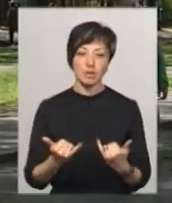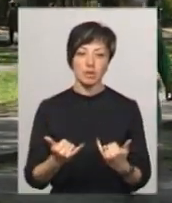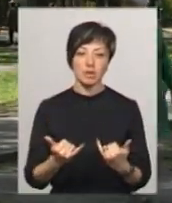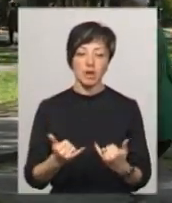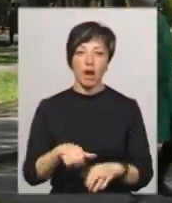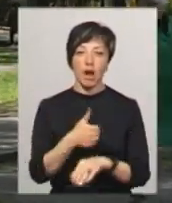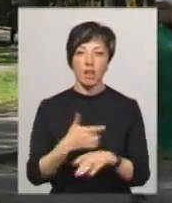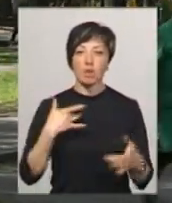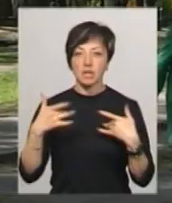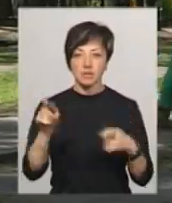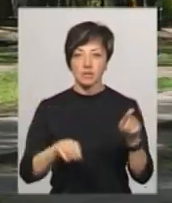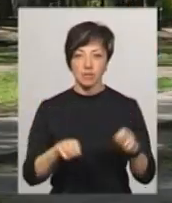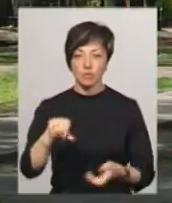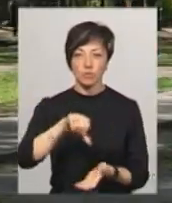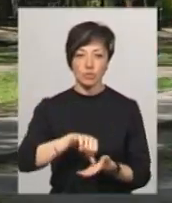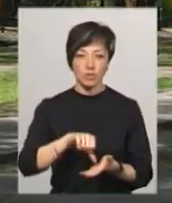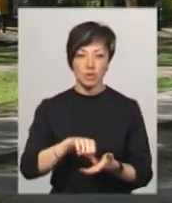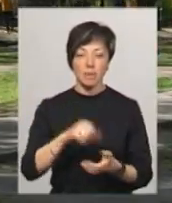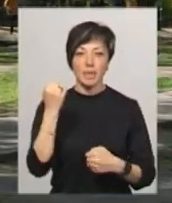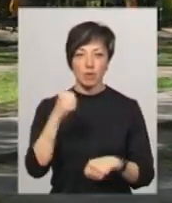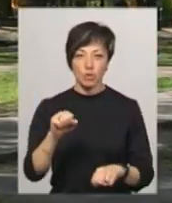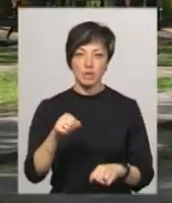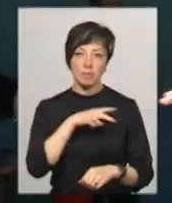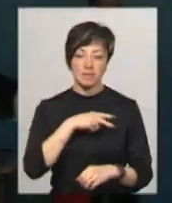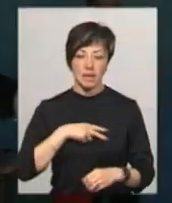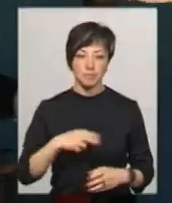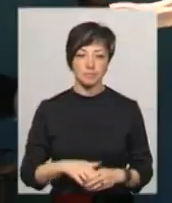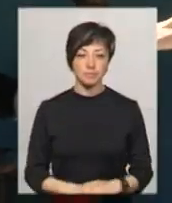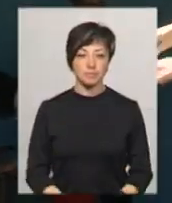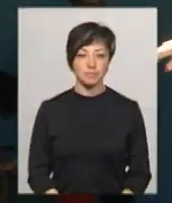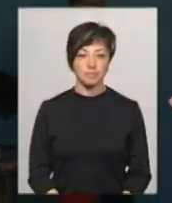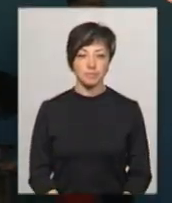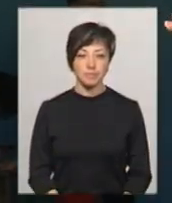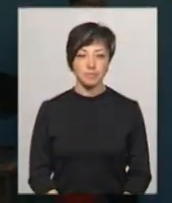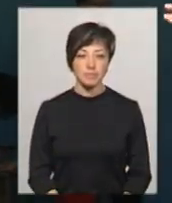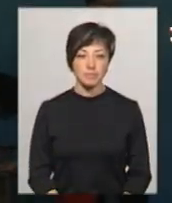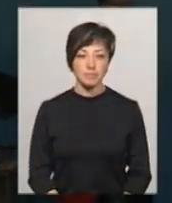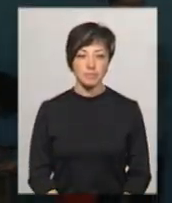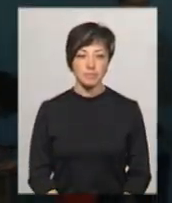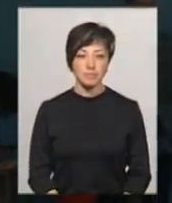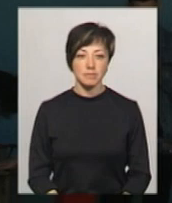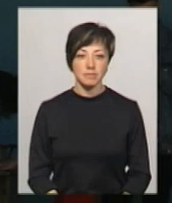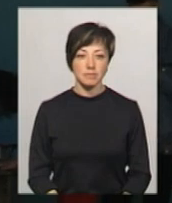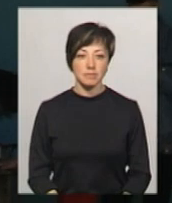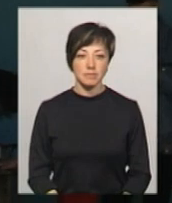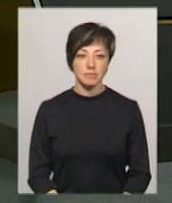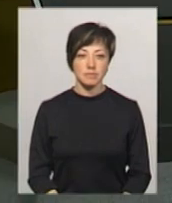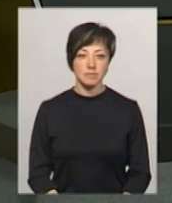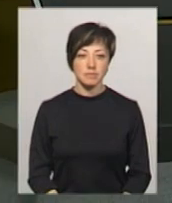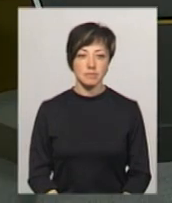гала-концерті фестиваля участь беруть переможці та призери. Анастасія Олексюк, Дем'ян Цегольник, Новини, Поділля, Центр.